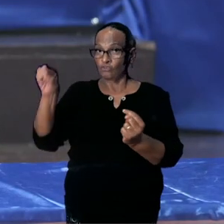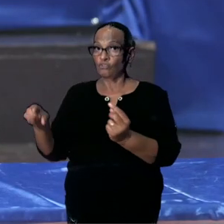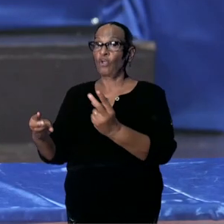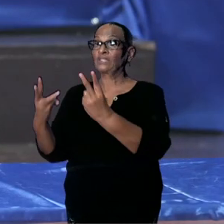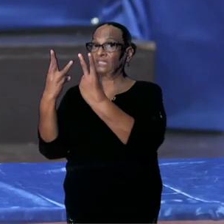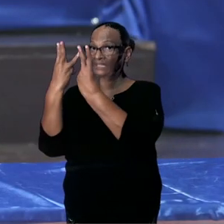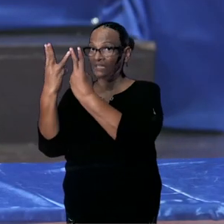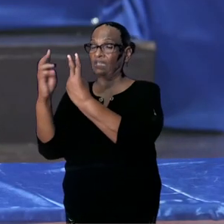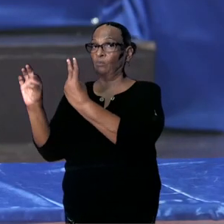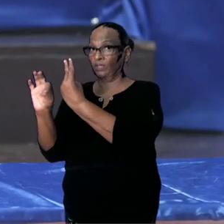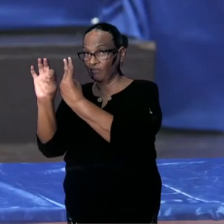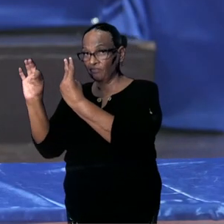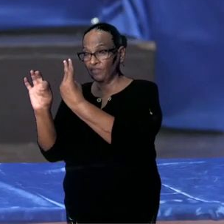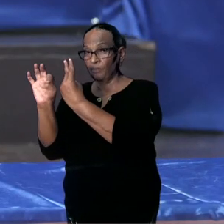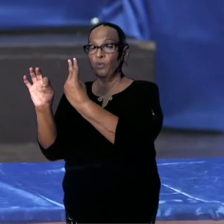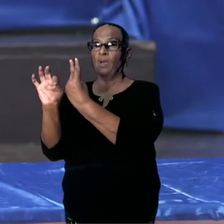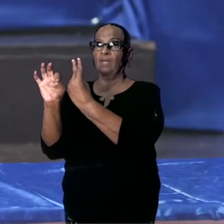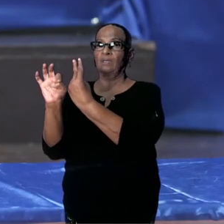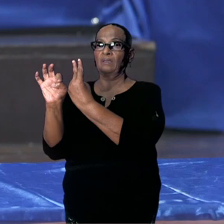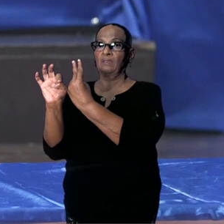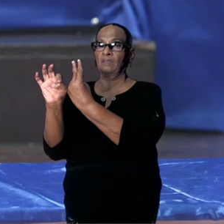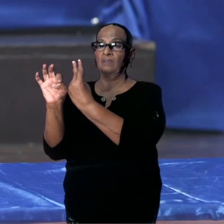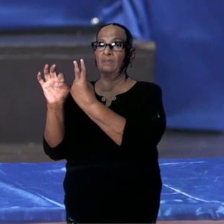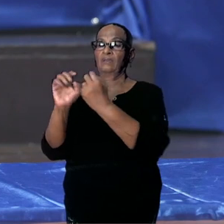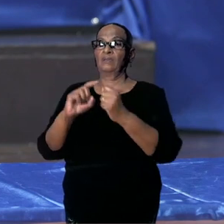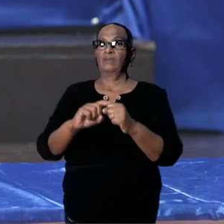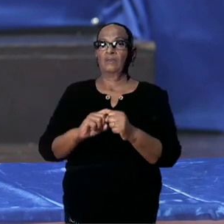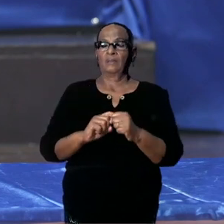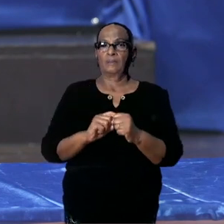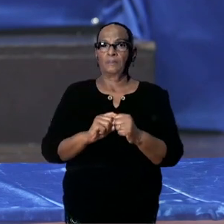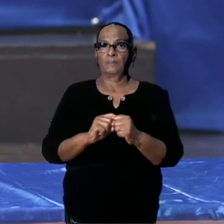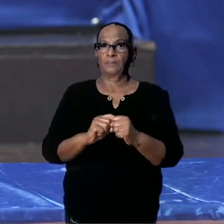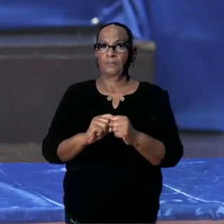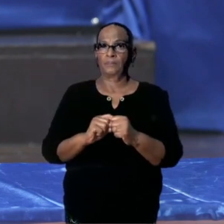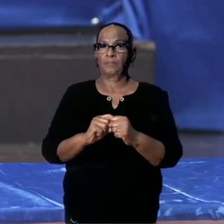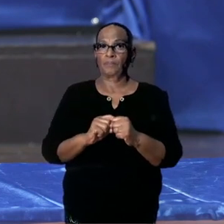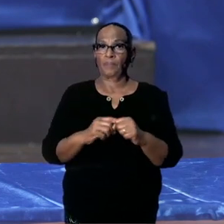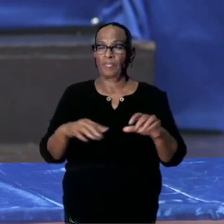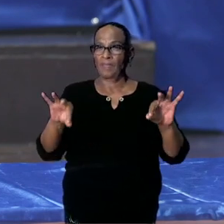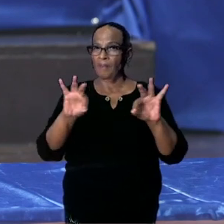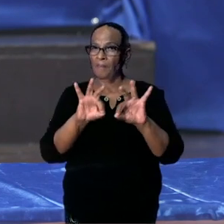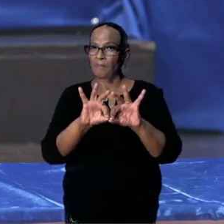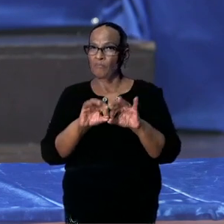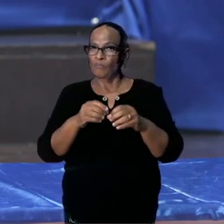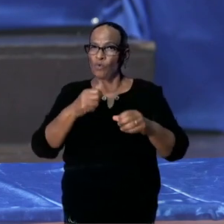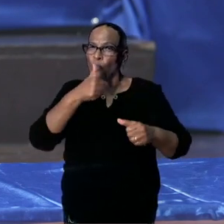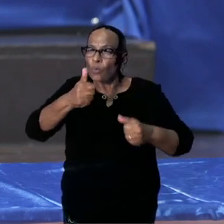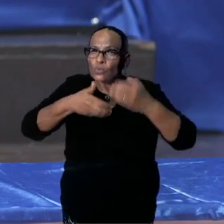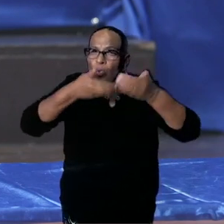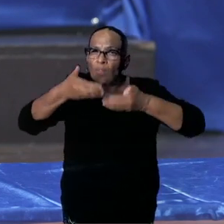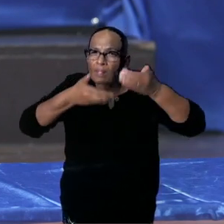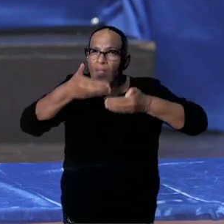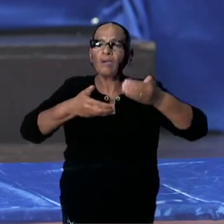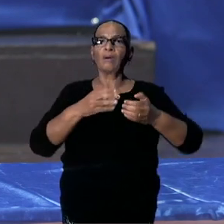februari ingesteld. Van, het is even belangrijk om dit goed uit te leggen.